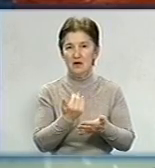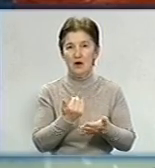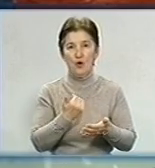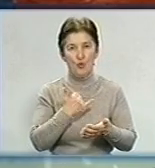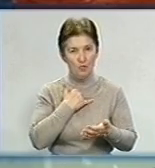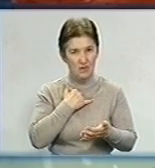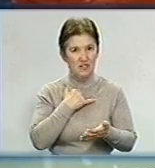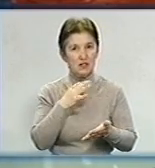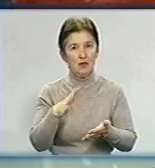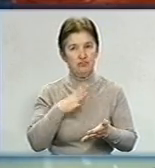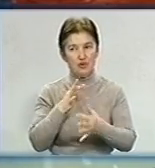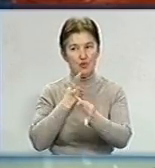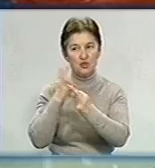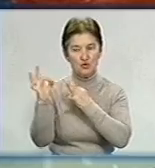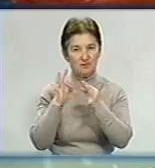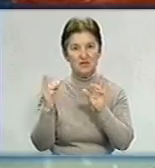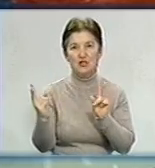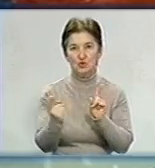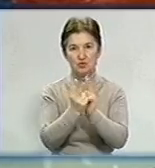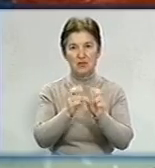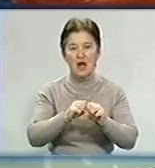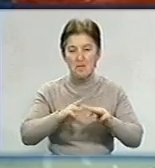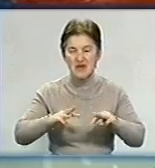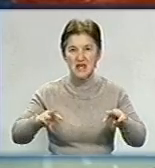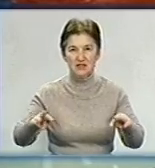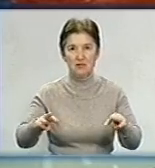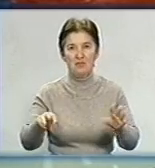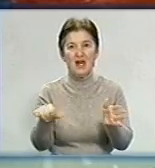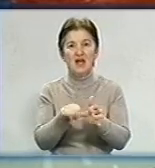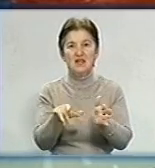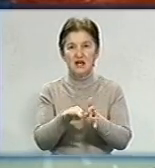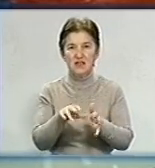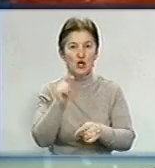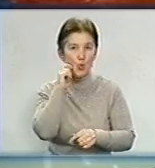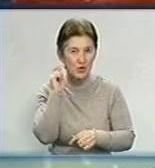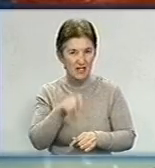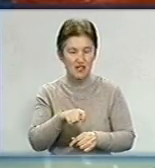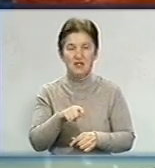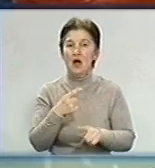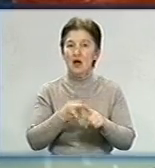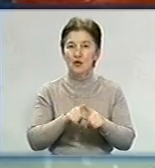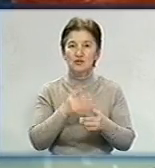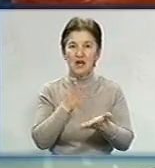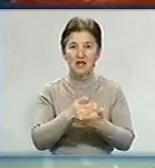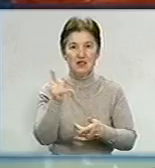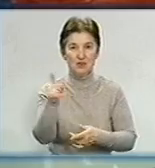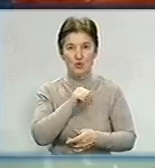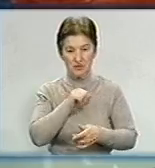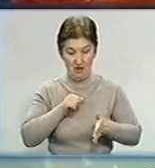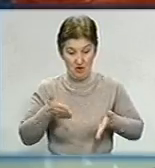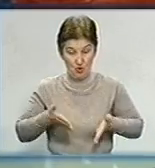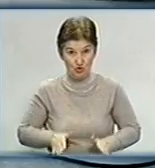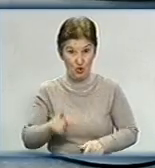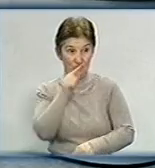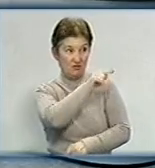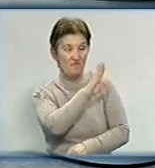мене була розмова і зустріч з міністром енергетики України, який є олександрійцем, виходцем з Олександрії. І